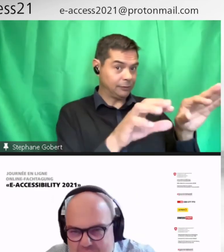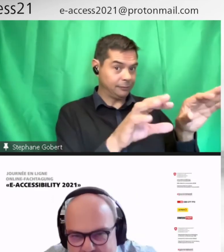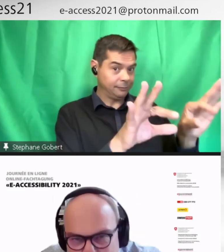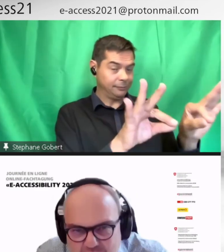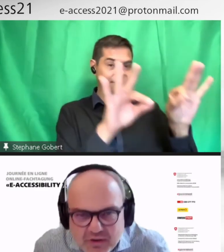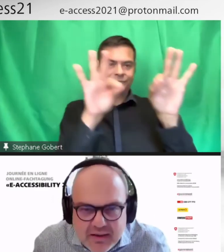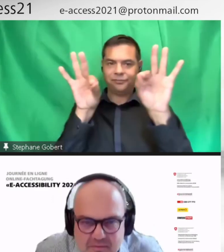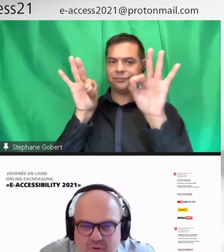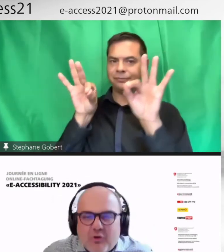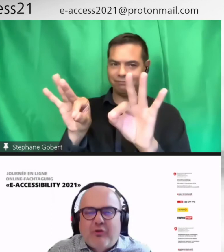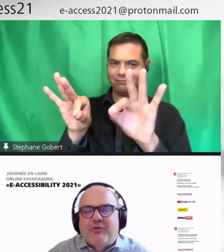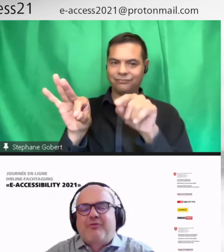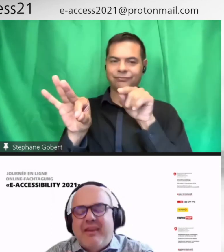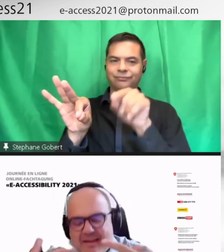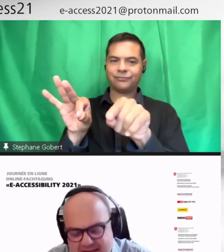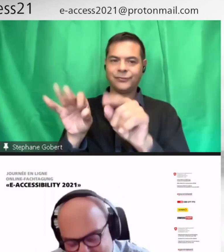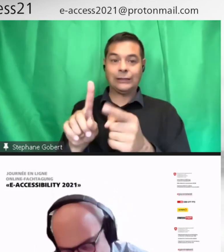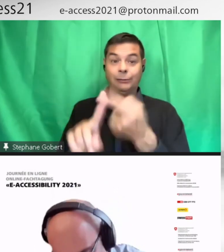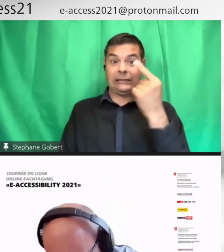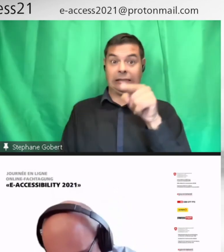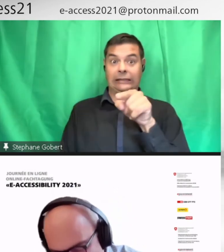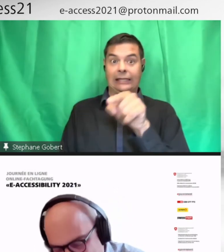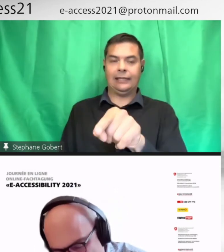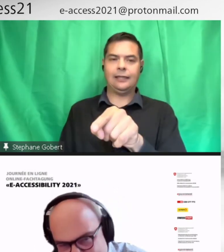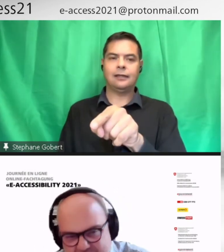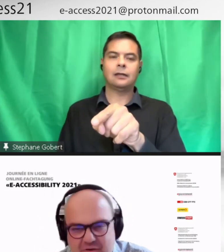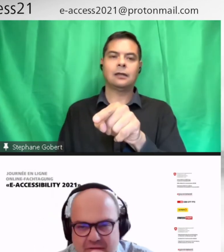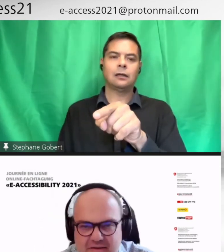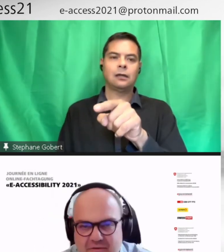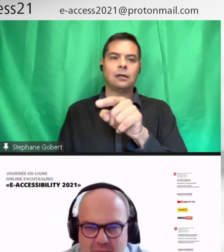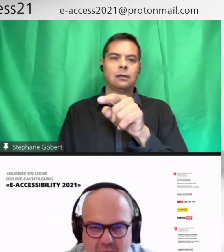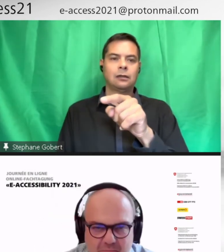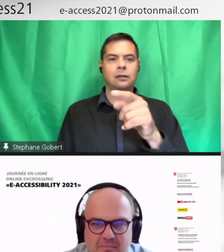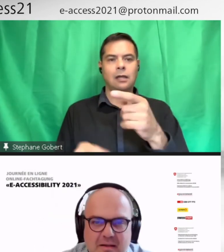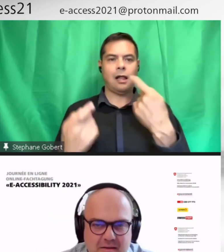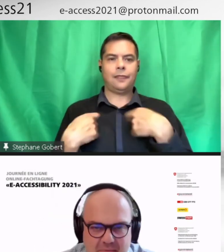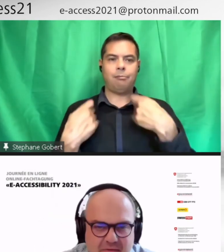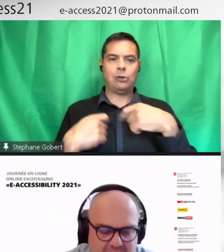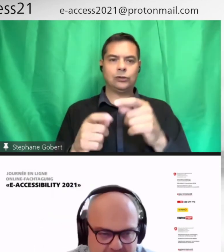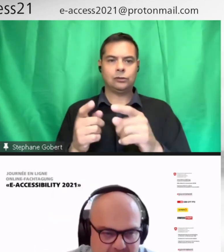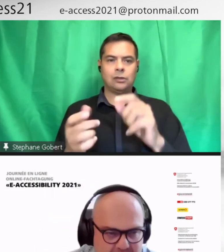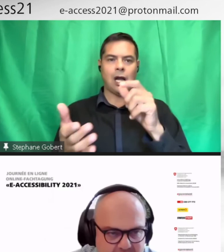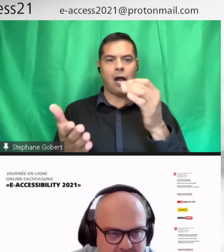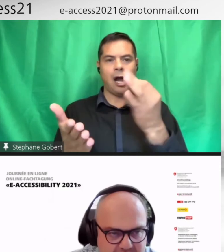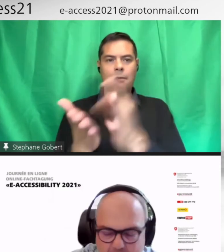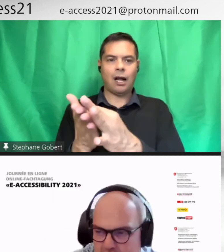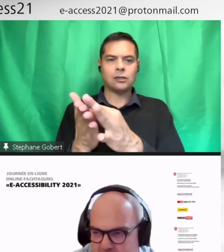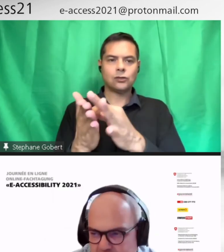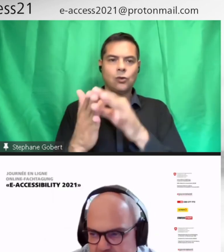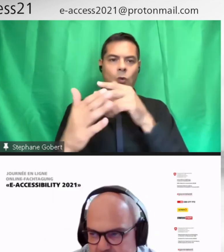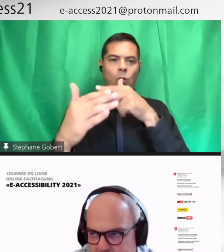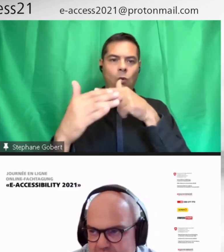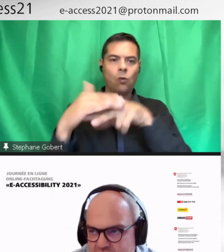'elles soient transférées de l'application vers le développement. Mais voilà, c'est des réflexions importantes.